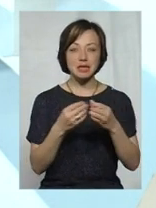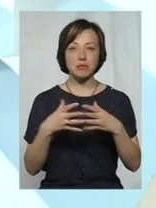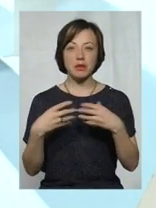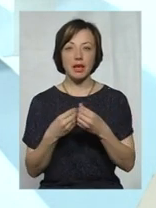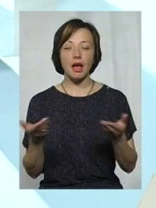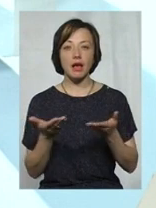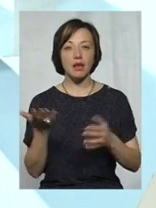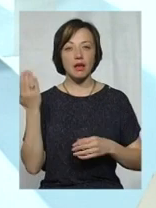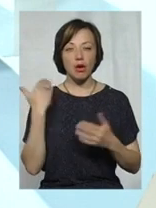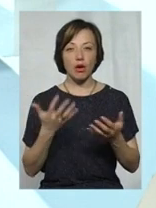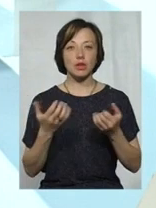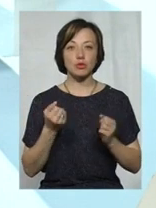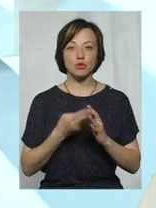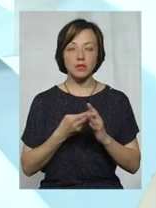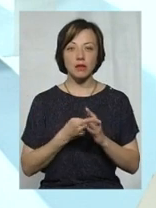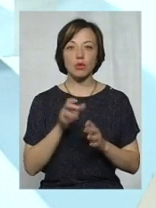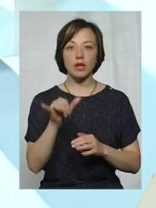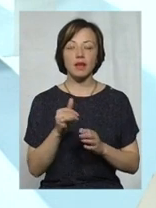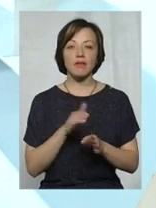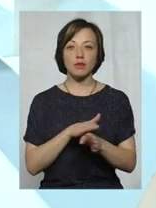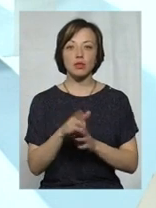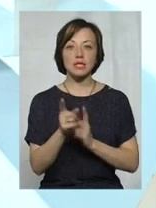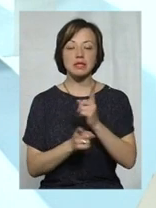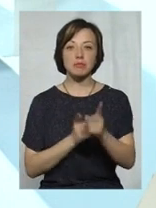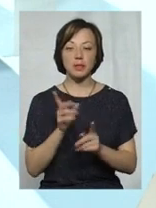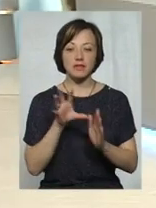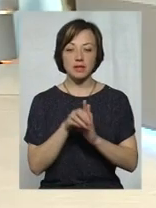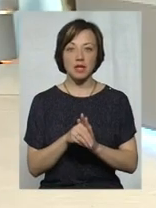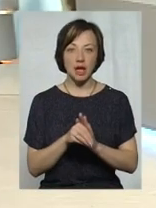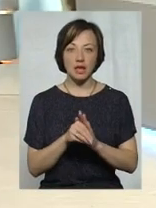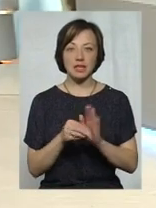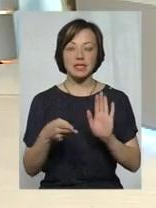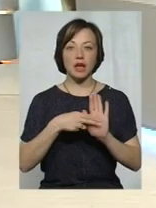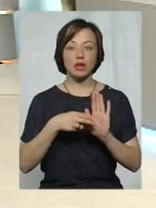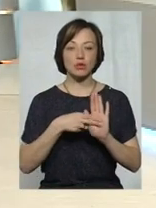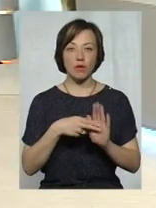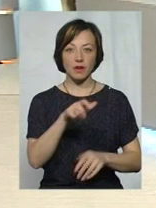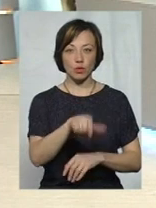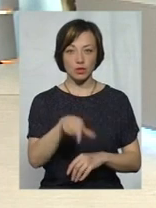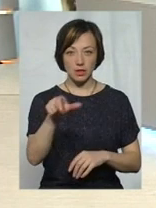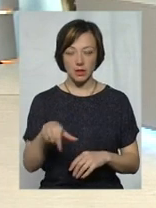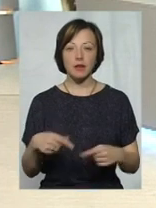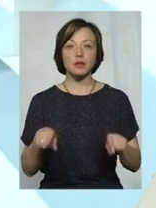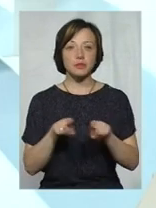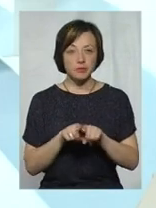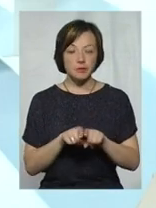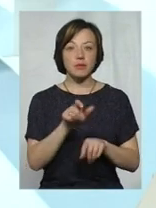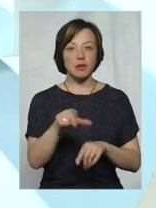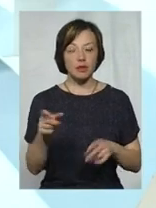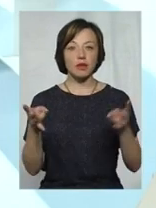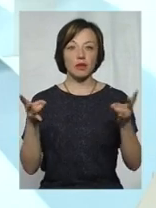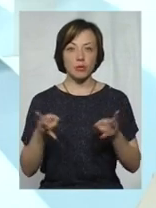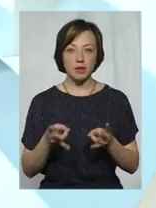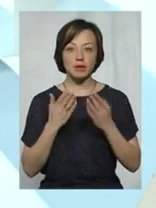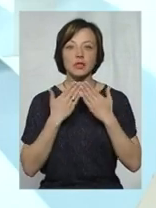які отримували субсидію і у яких відбулися зміни у складі зареєстрованих осіб. От таким громадянам необхідно